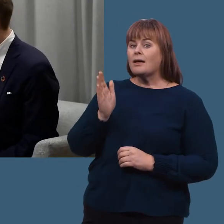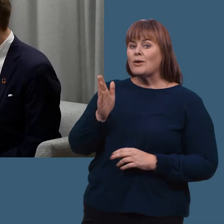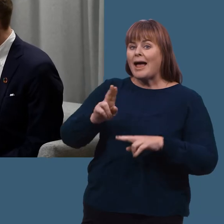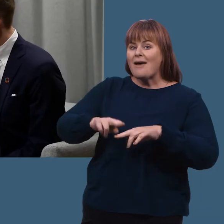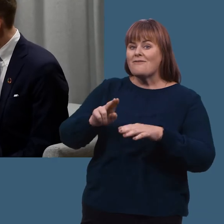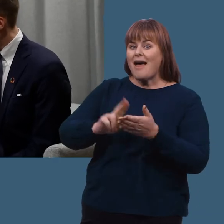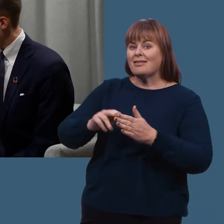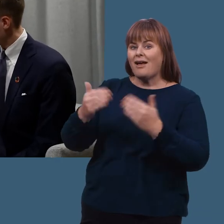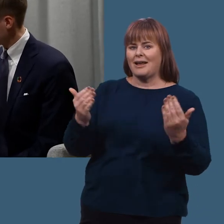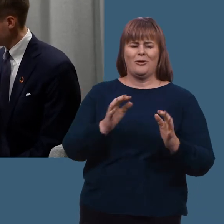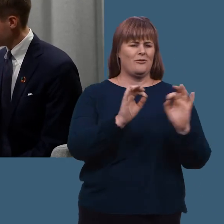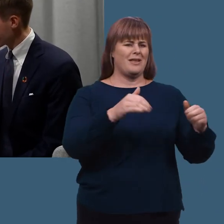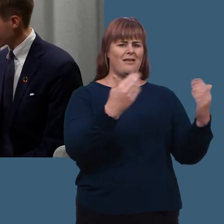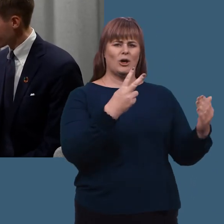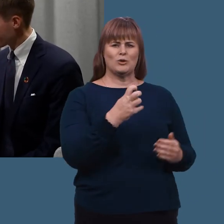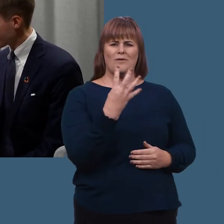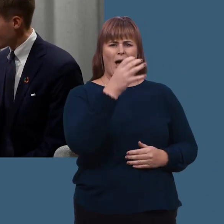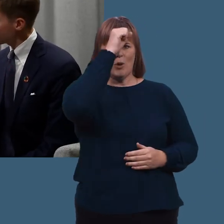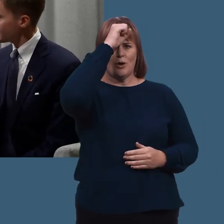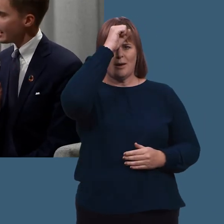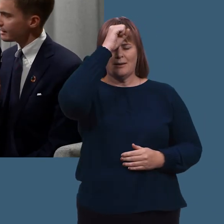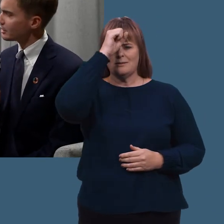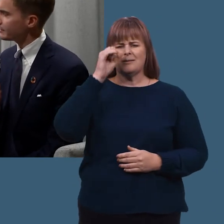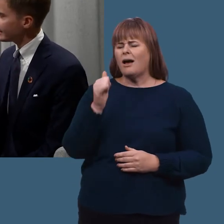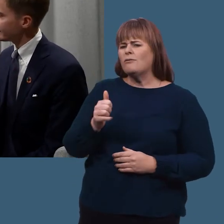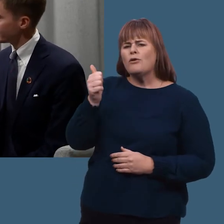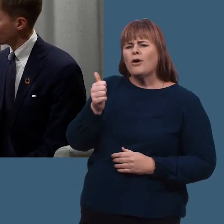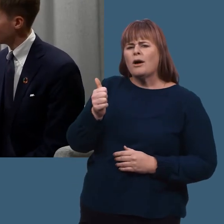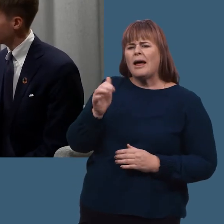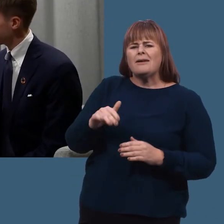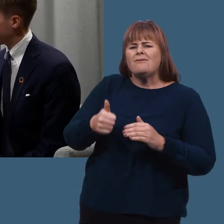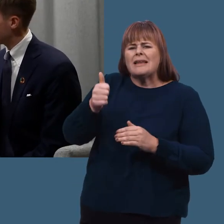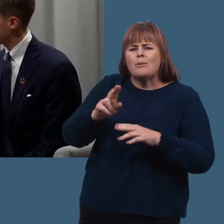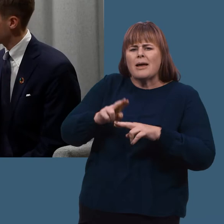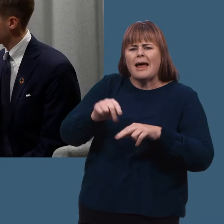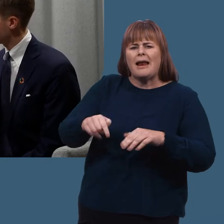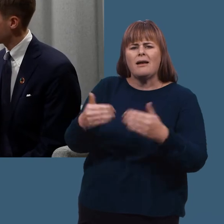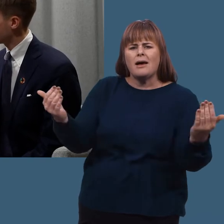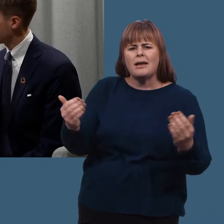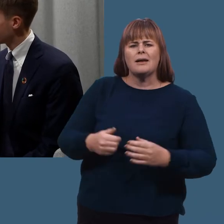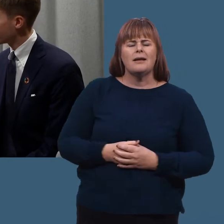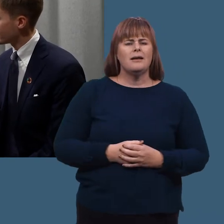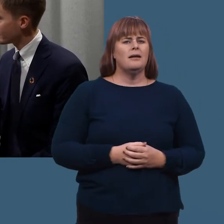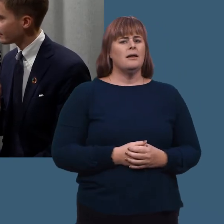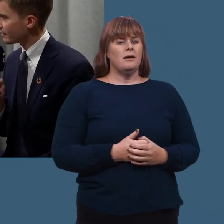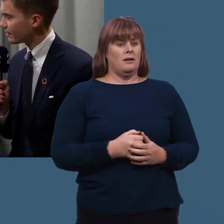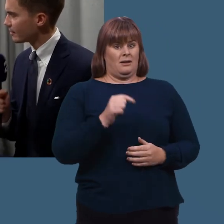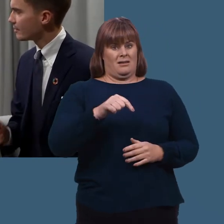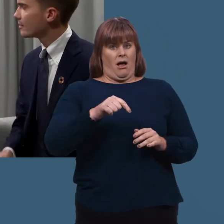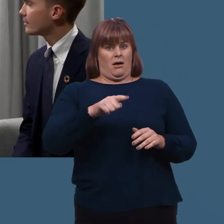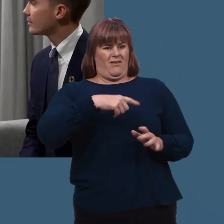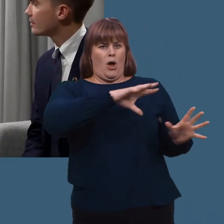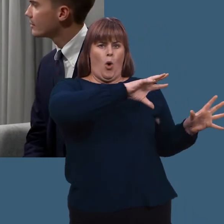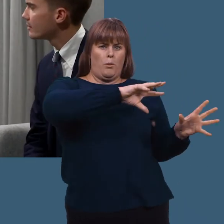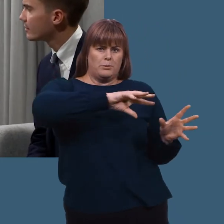Gratulerer med FN-dagen. Det er en fin dag, 24. oktober. Ja, hvorfor er denne dagen viktig å markere? Det er jo en dag hvor du kan